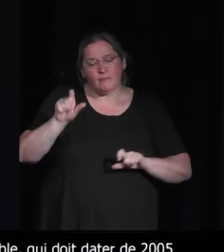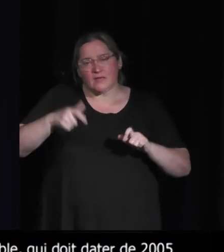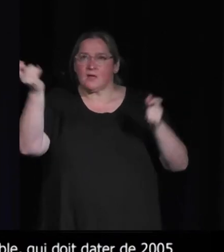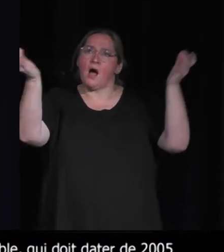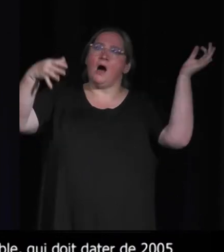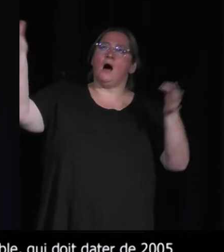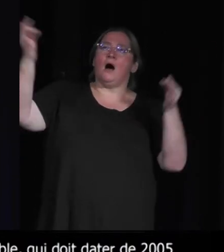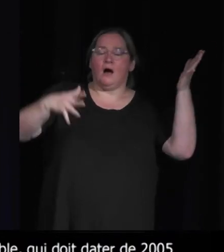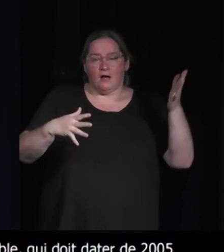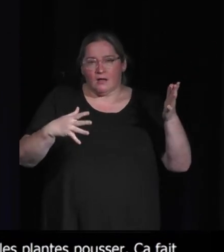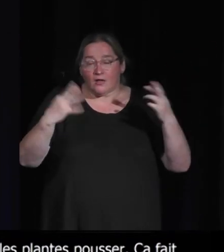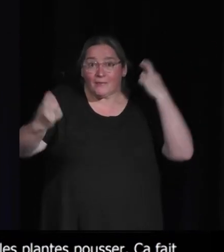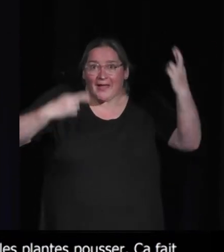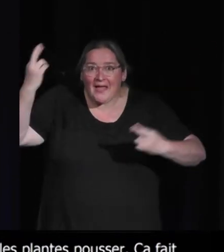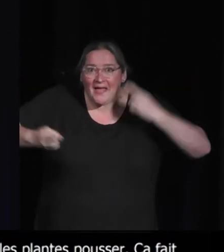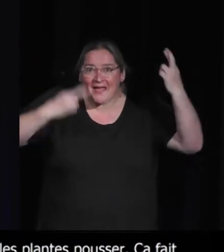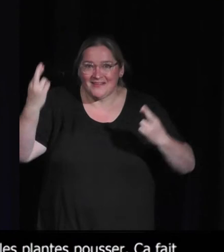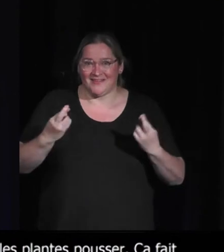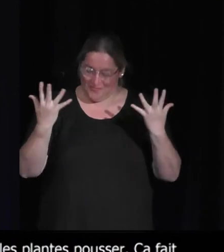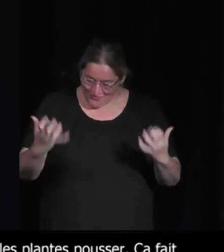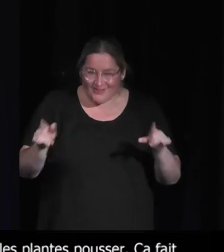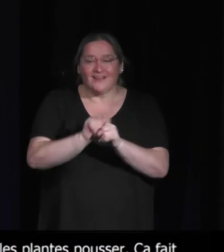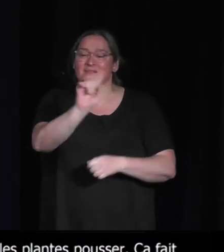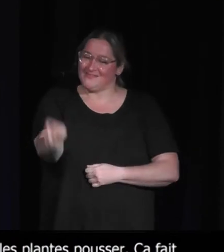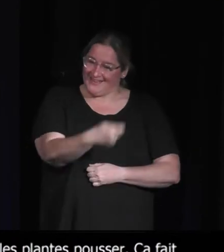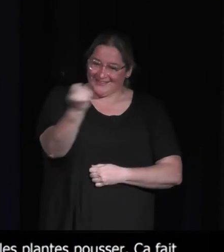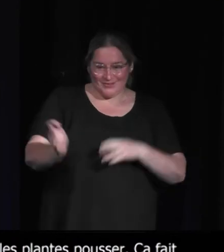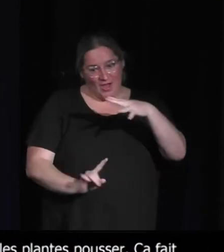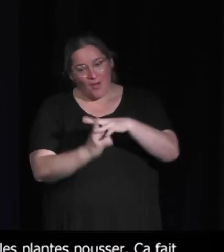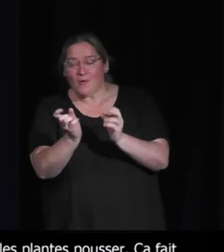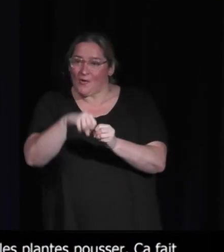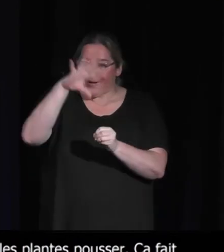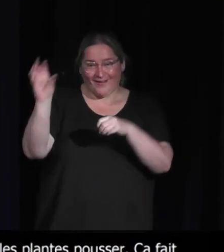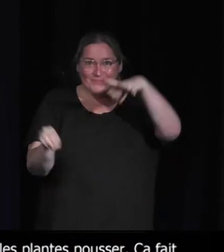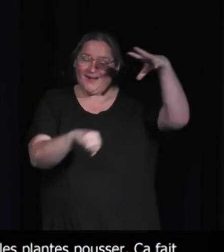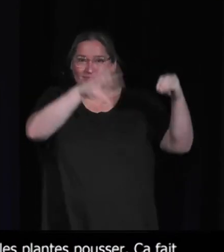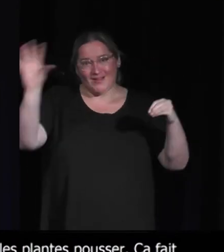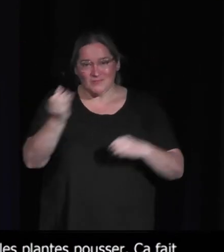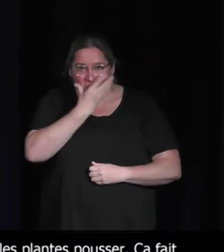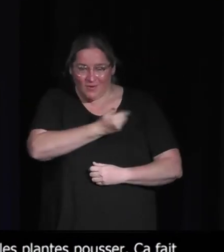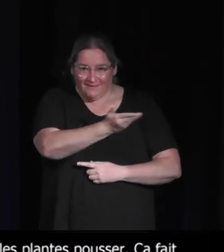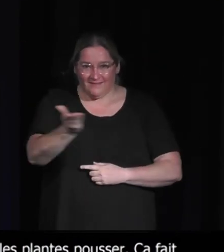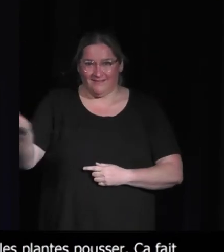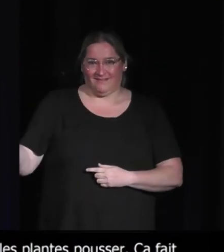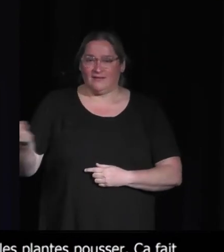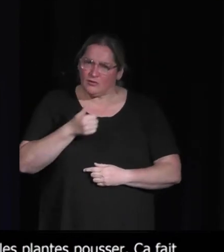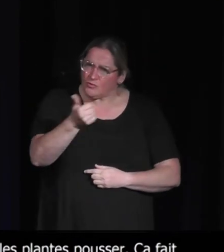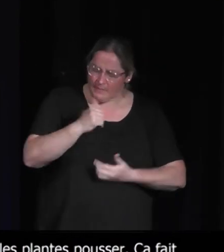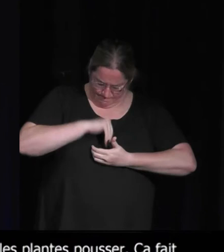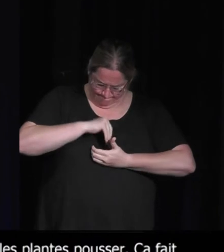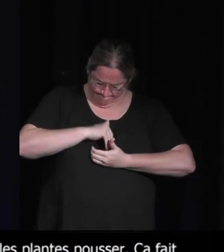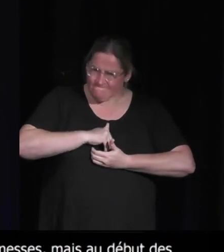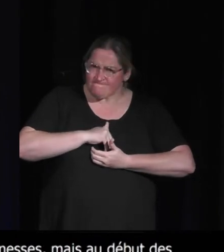de recréer comme ça une nature qui se développe, qui pousse par elle-même. C'est quelque chose que toi, tu as en toi depuis